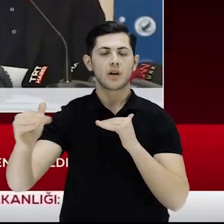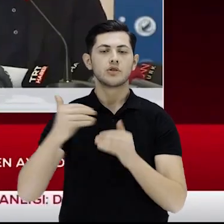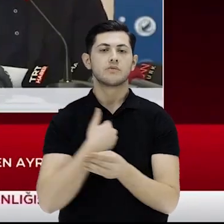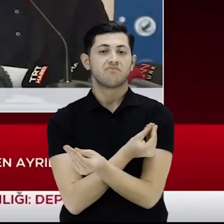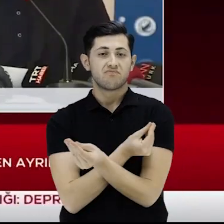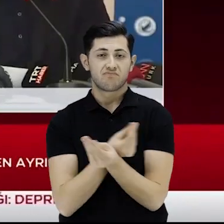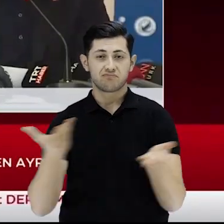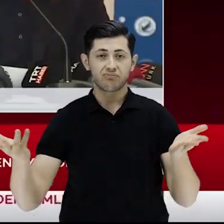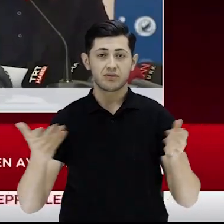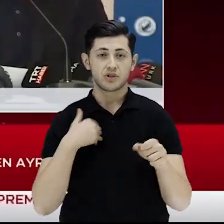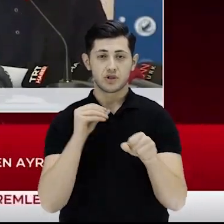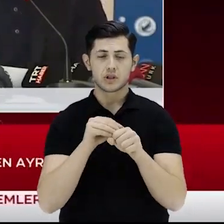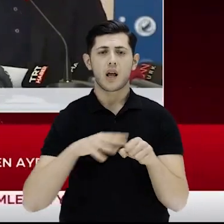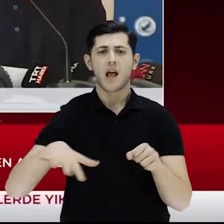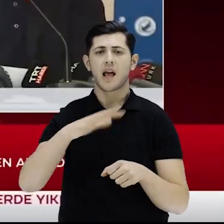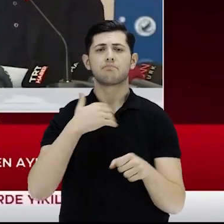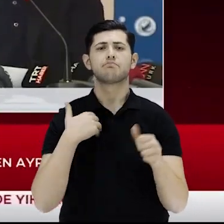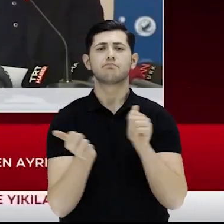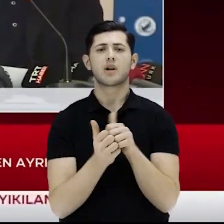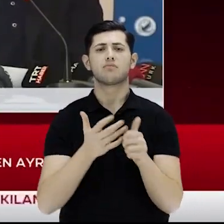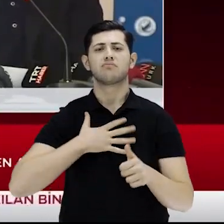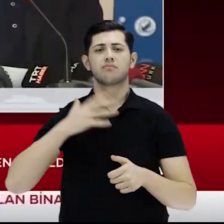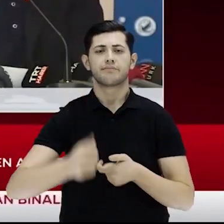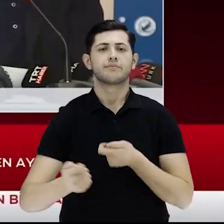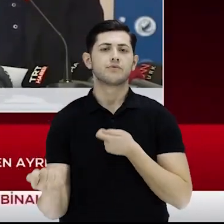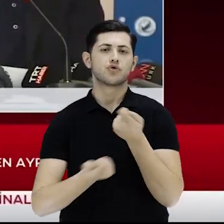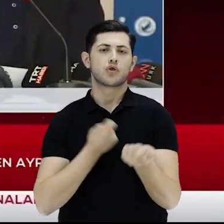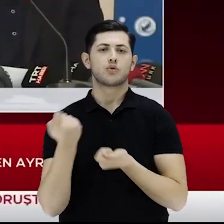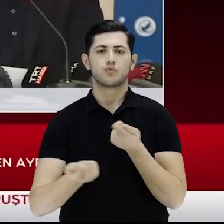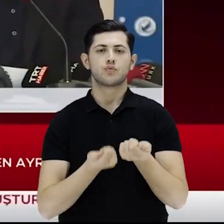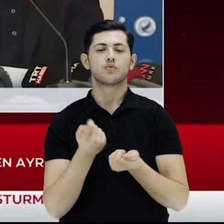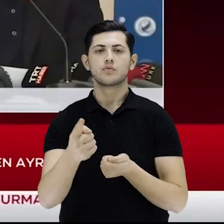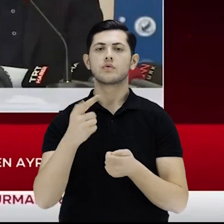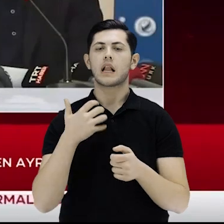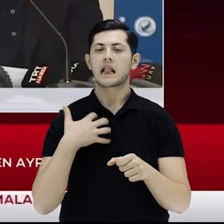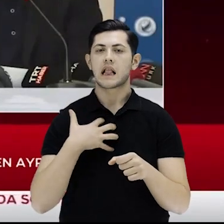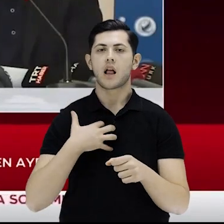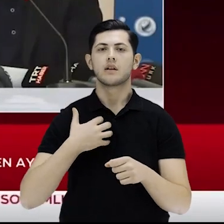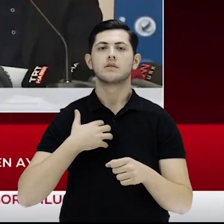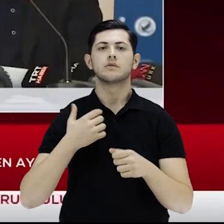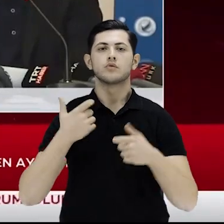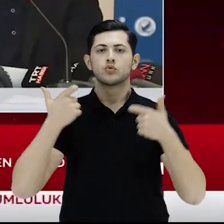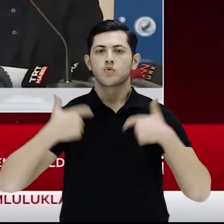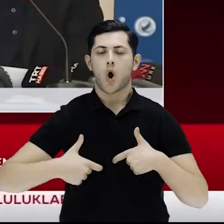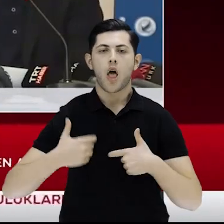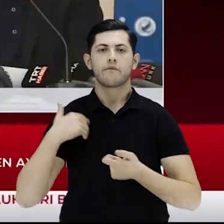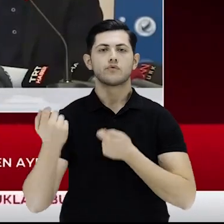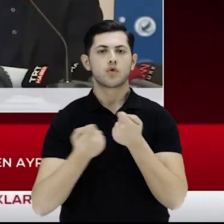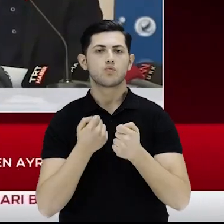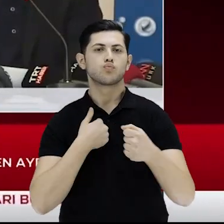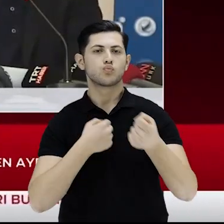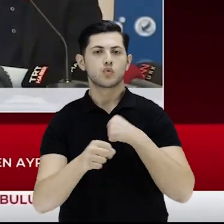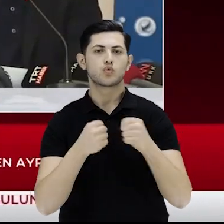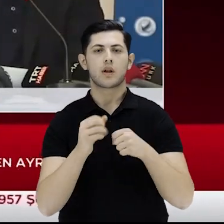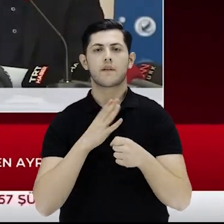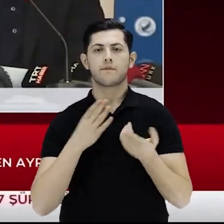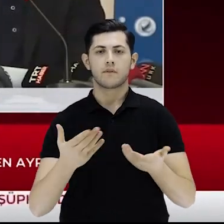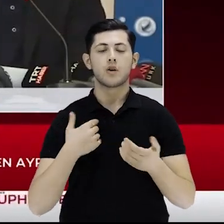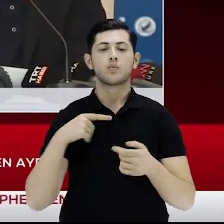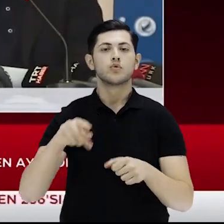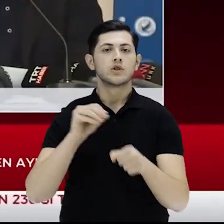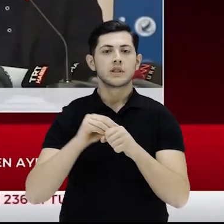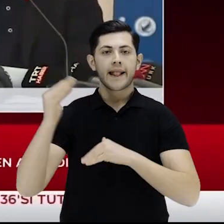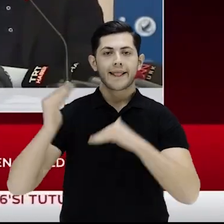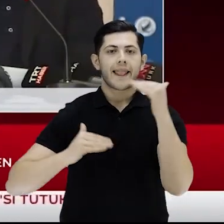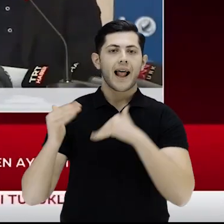vatandaşlara ulaştırılabilmesi için hep birlikte çaba sarf ediyorlar. Övdelerini taşın altına koymuşlar ve mücadele ediyorlar. Bunu